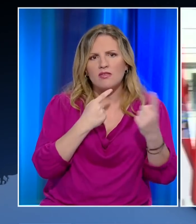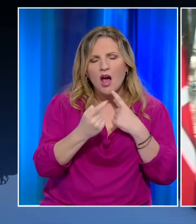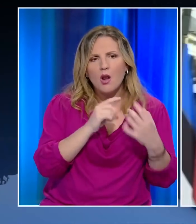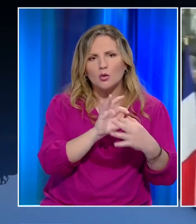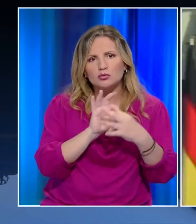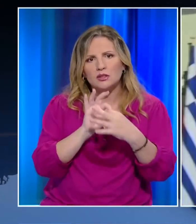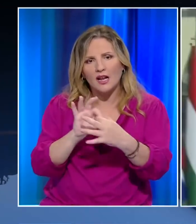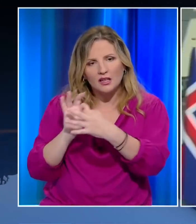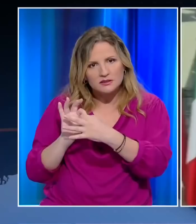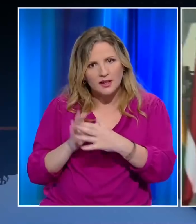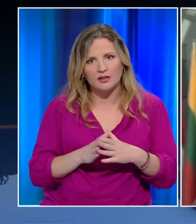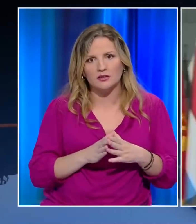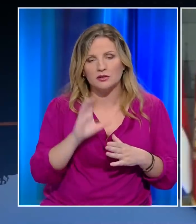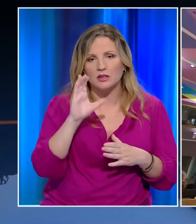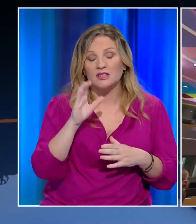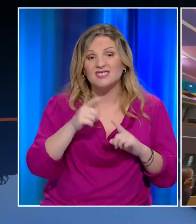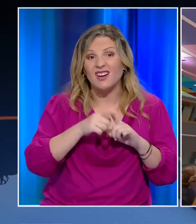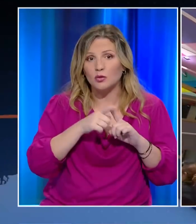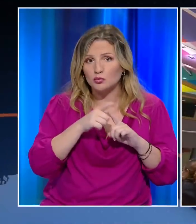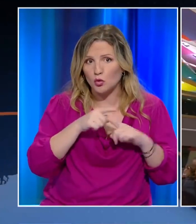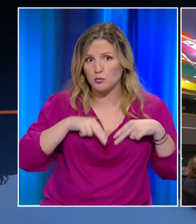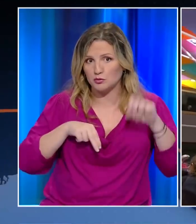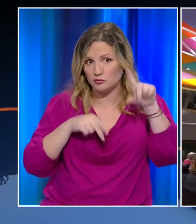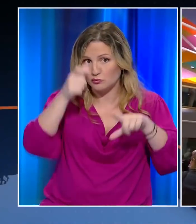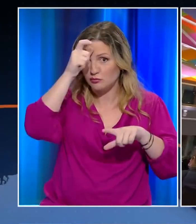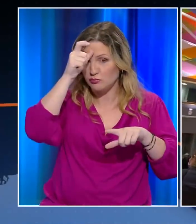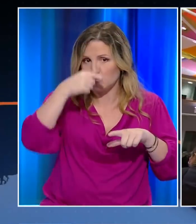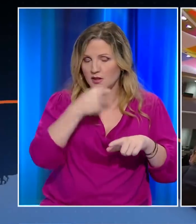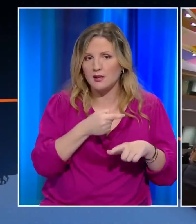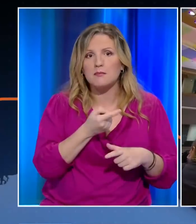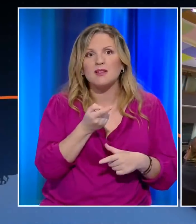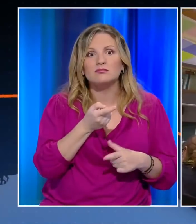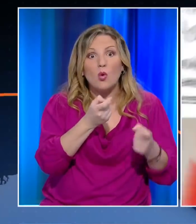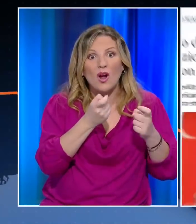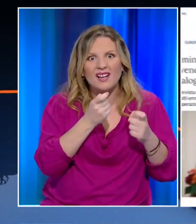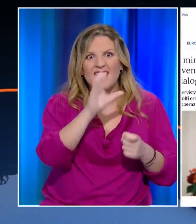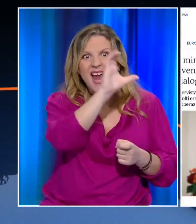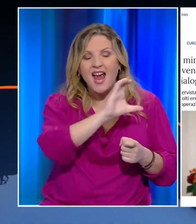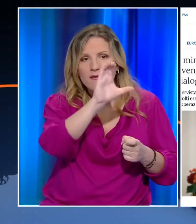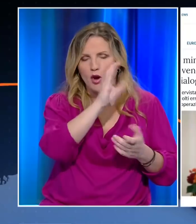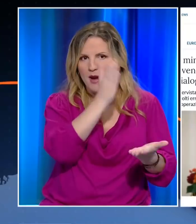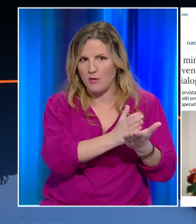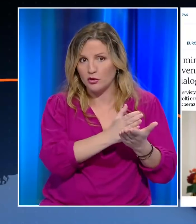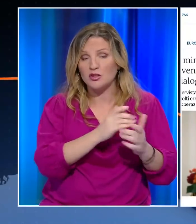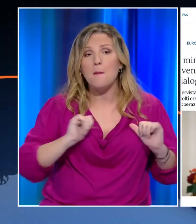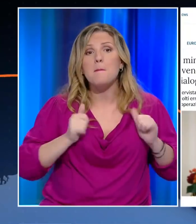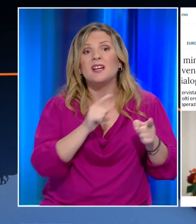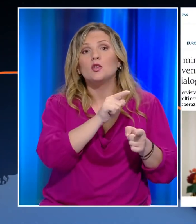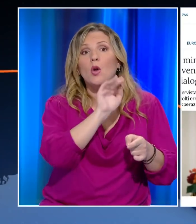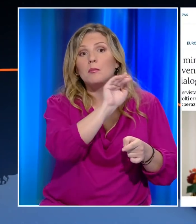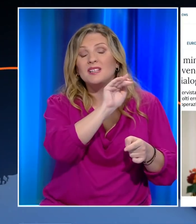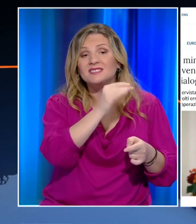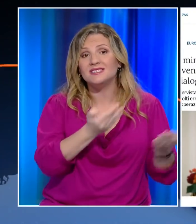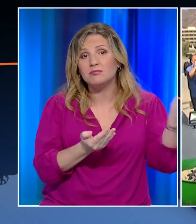Ο Μευλουτσαβούστογλου προχώρει σε ένα βήμα περισσότερο σχολιάζοντας προκλητικά την απόφαση της Συνόδου Κορυφής. Να μην τολμήσει η Ευρωπαϊκή Ένωση να μας